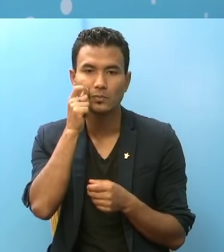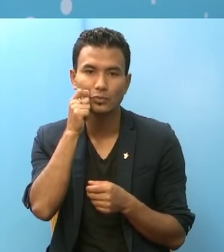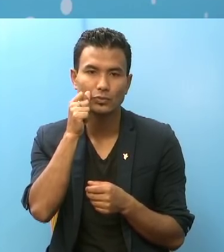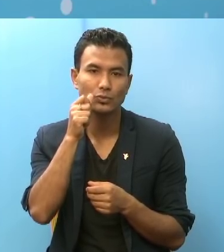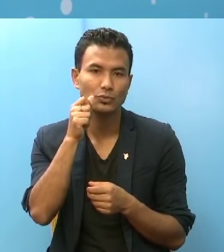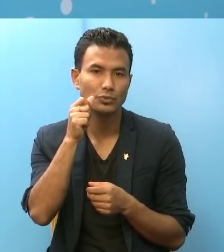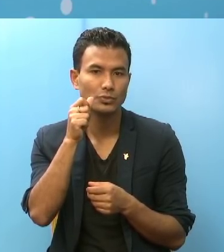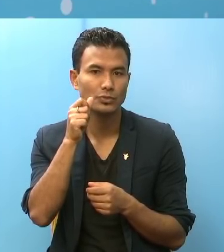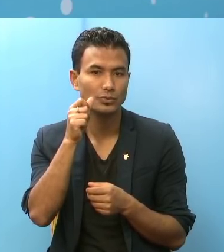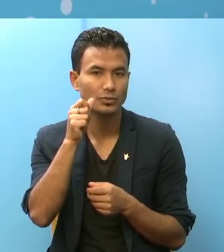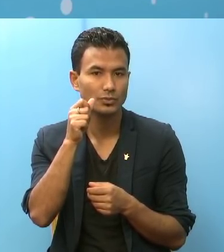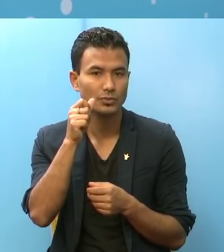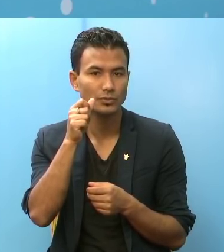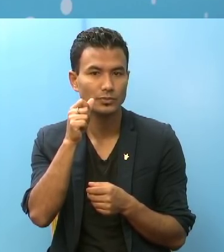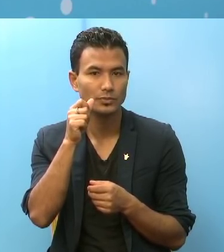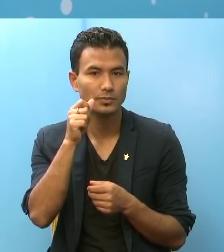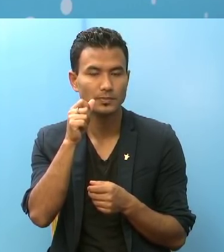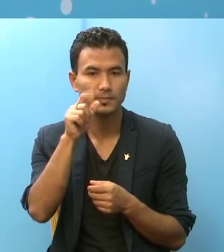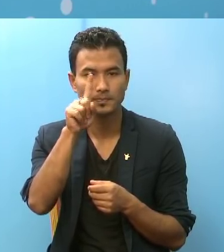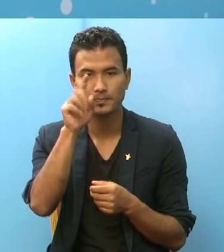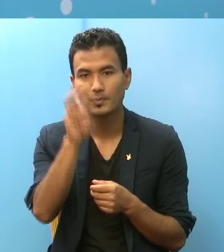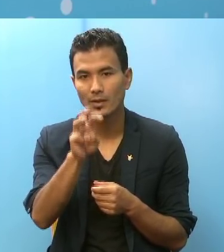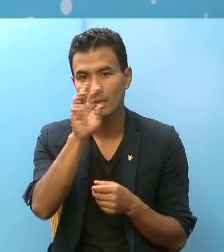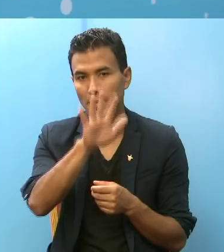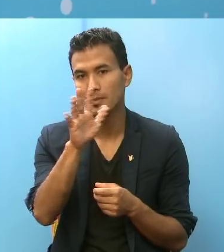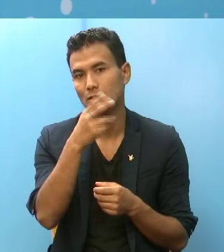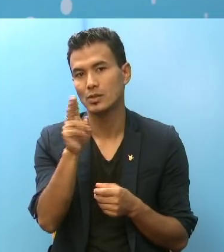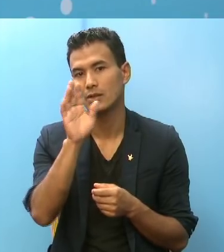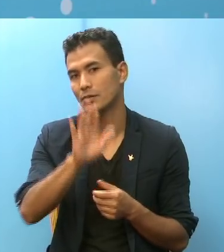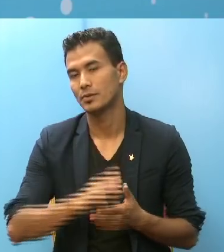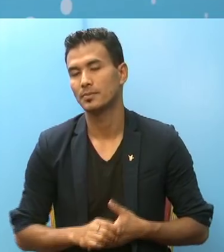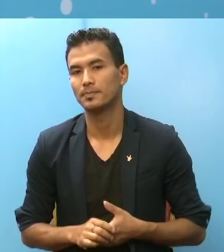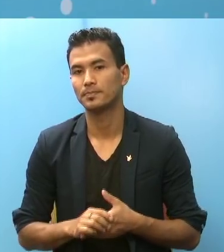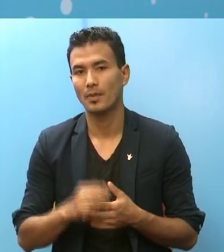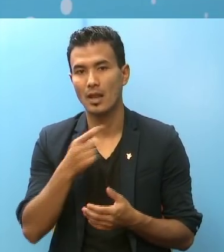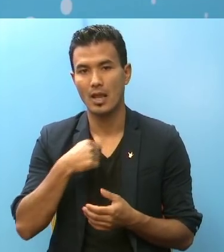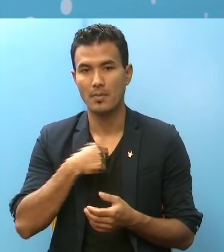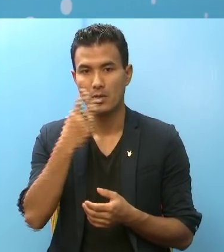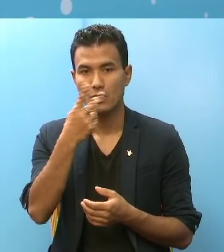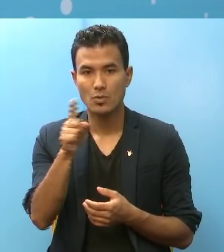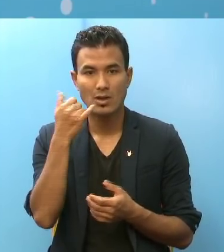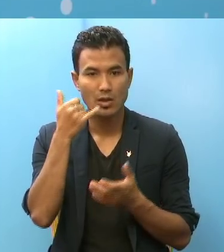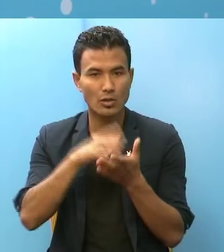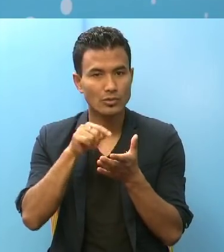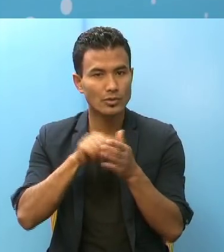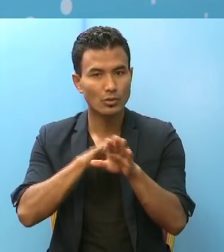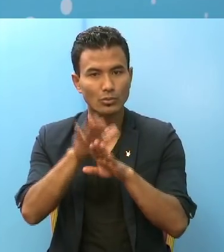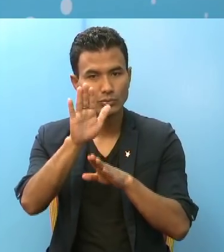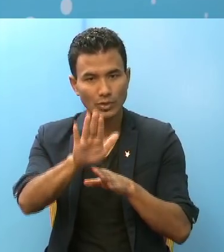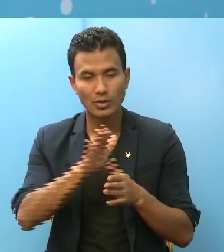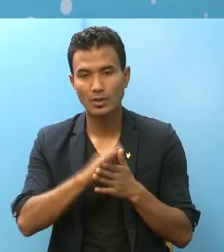एक जार पत्पन्न हुनों छा राहाम्रों दुई ओटा कॉल सेंटर अरू छन